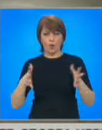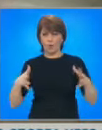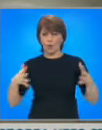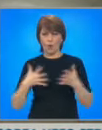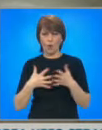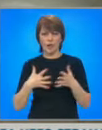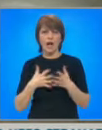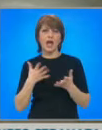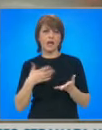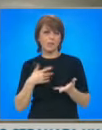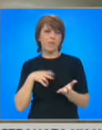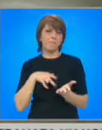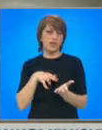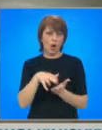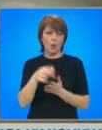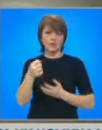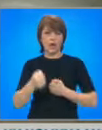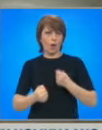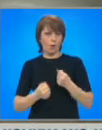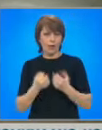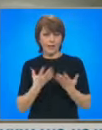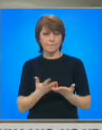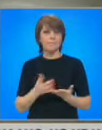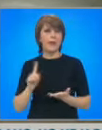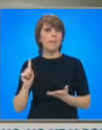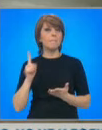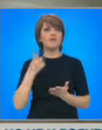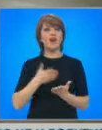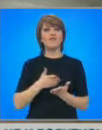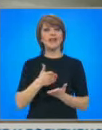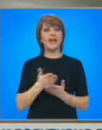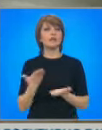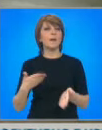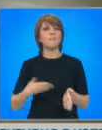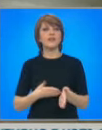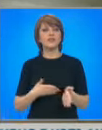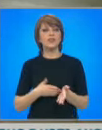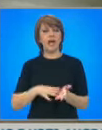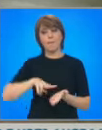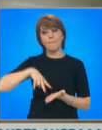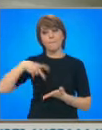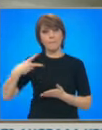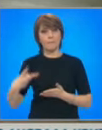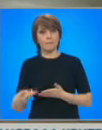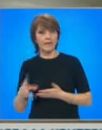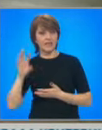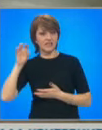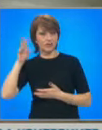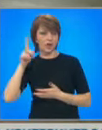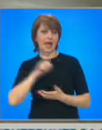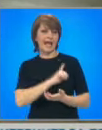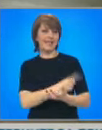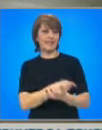както превозни средства, така и пешеходци. Първоначалната версия беше, че причина за падналия светофар е силният вятър,